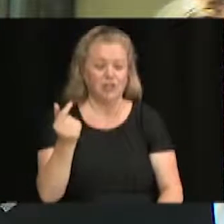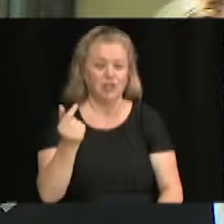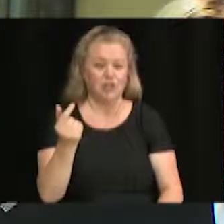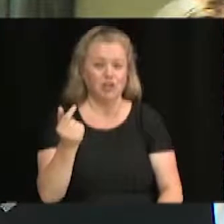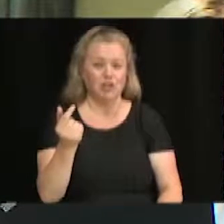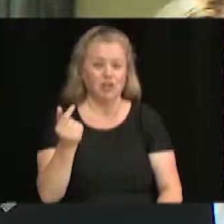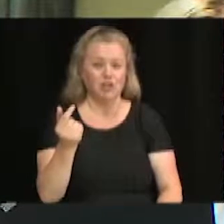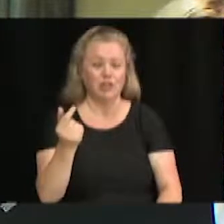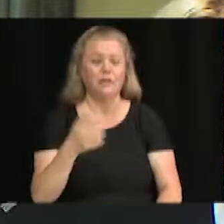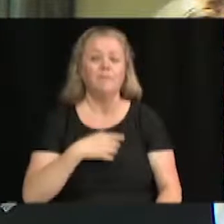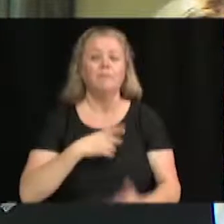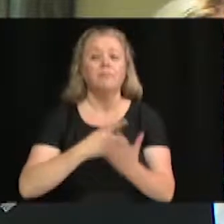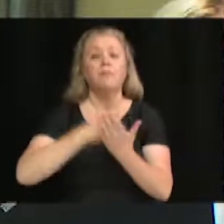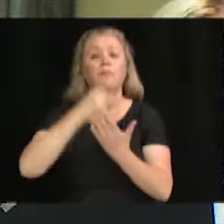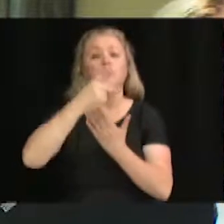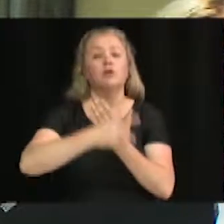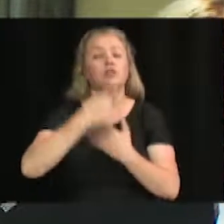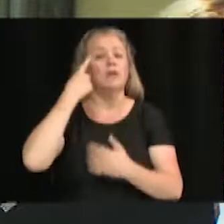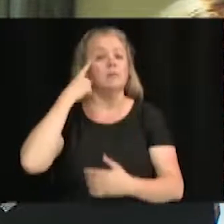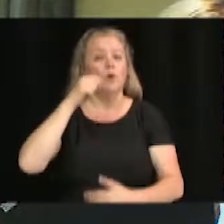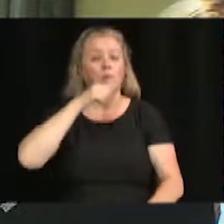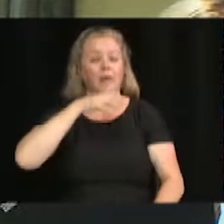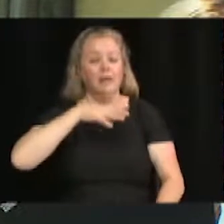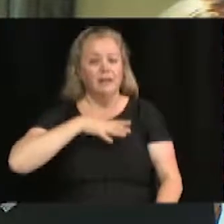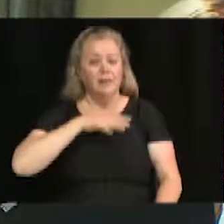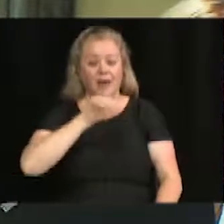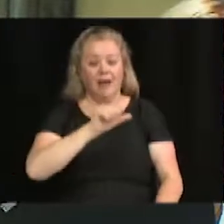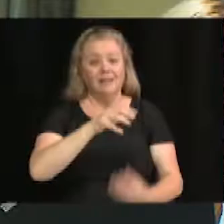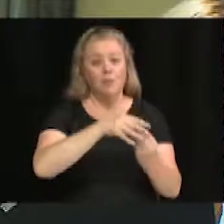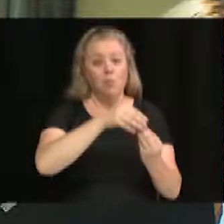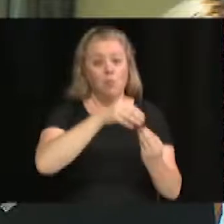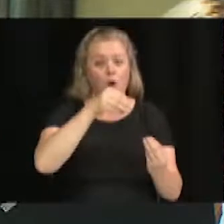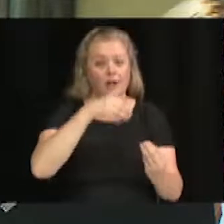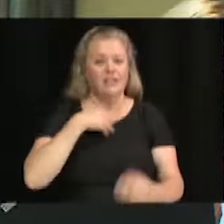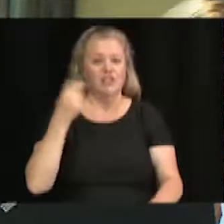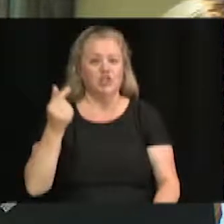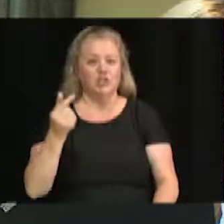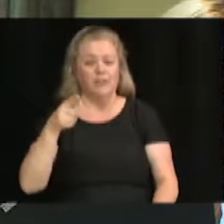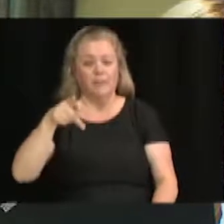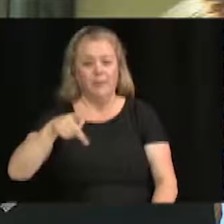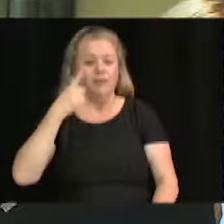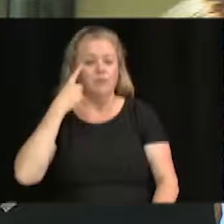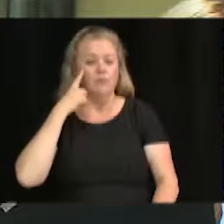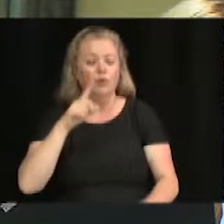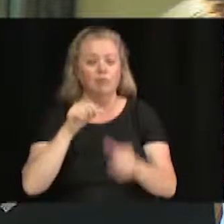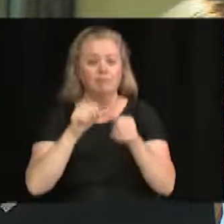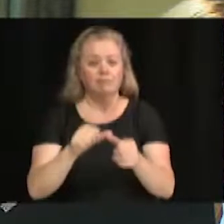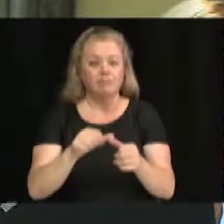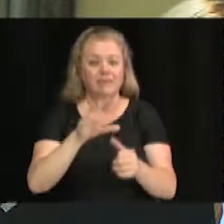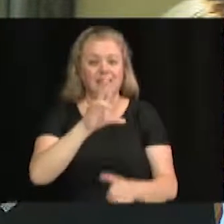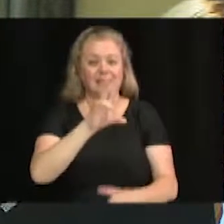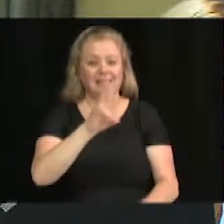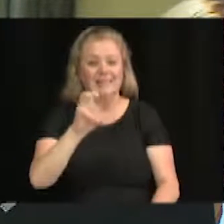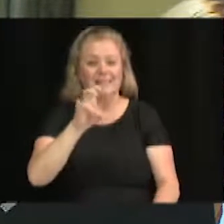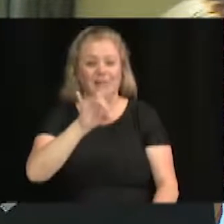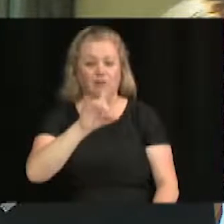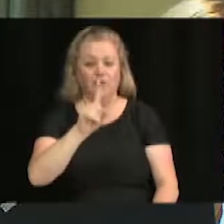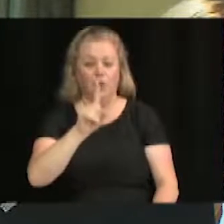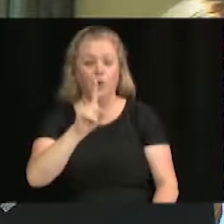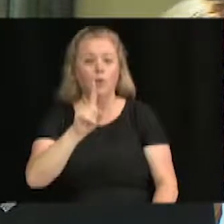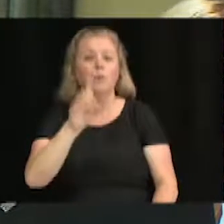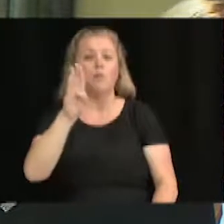Un projet pour Mme André Poirier et Ginette Pratt pour le 781 boulevard Bois-Franc-Sud.